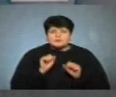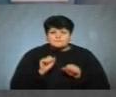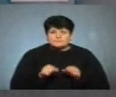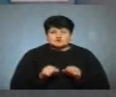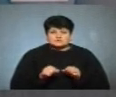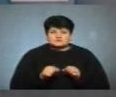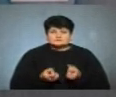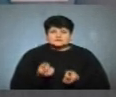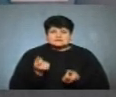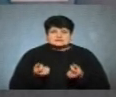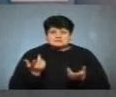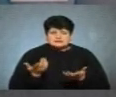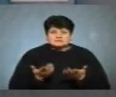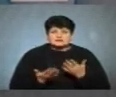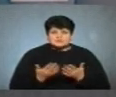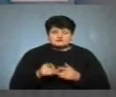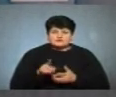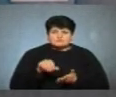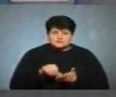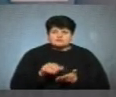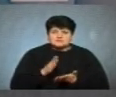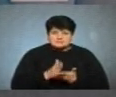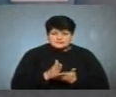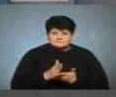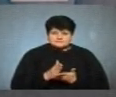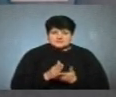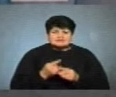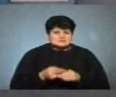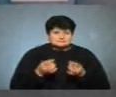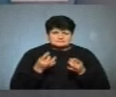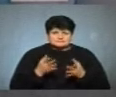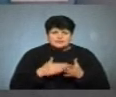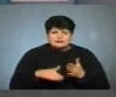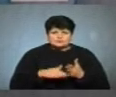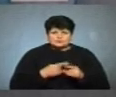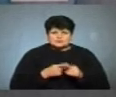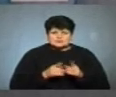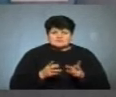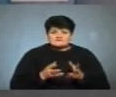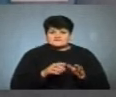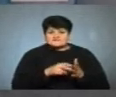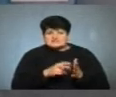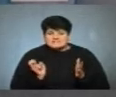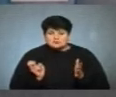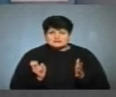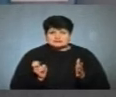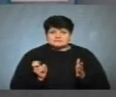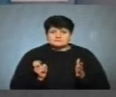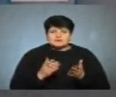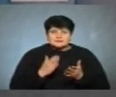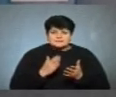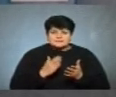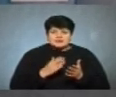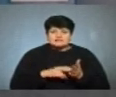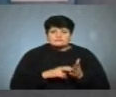заіскрити. Якщо ви є присутні при цьому, елементарно ліквідовуєте таку пожежу. Витягаєте з розетки, може маєте